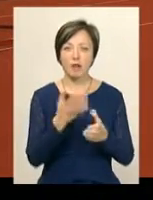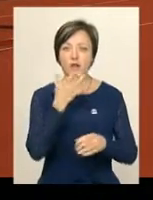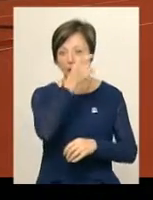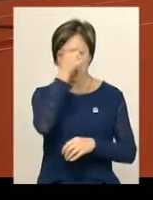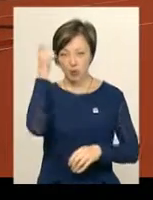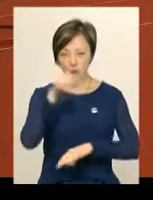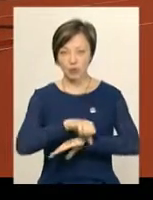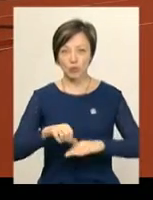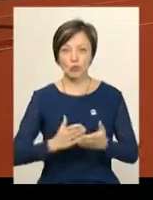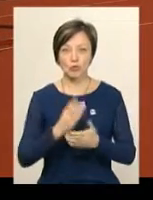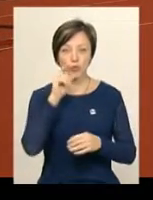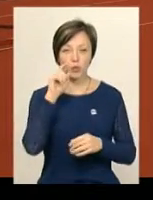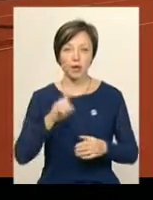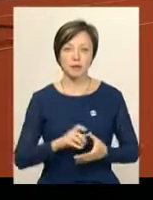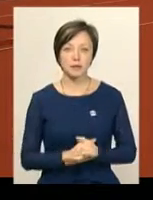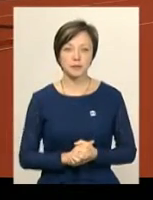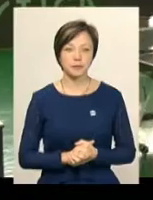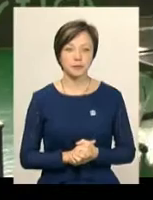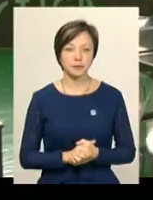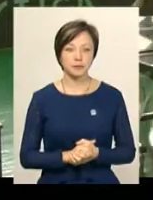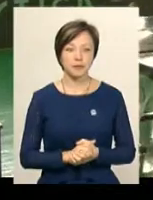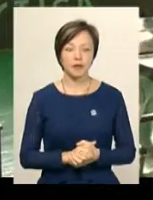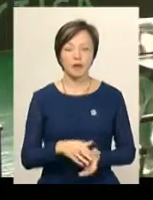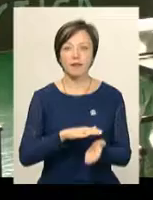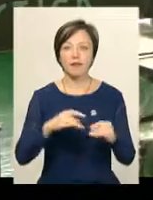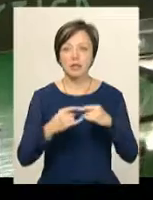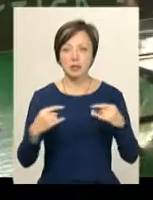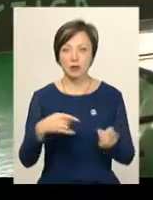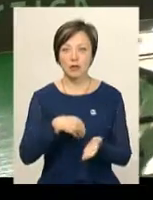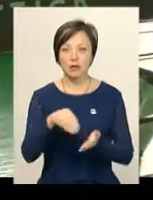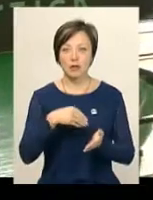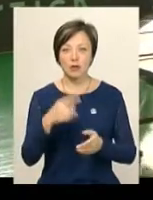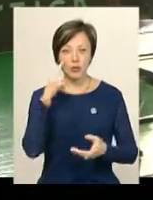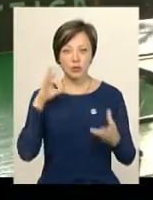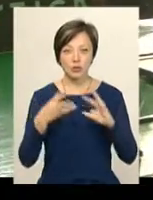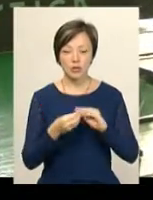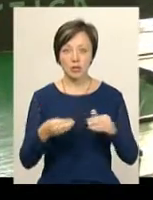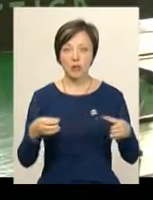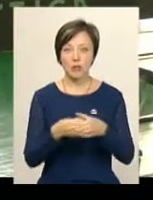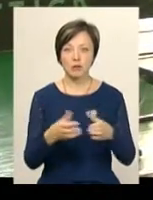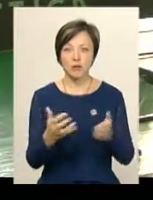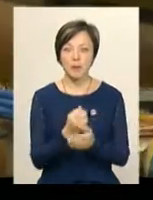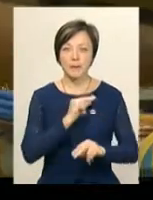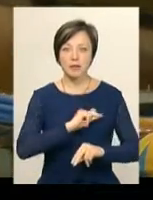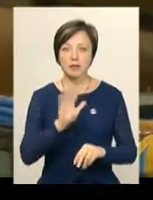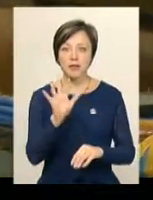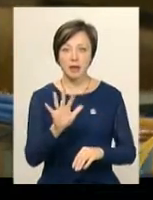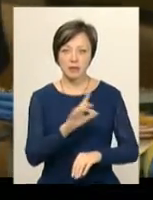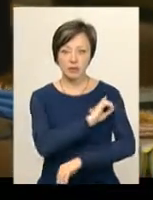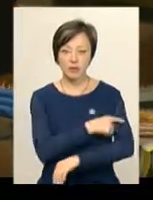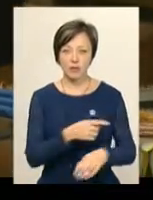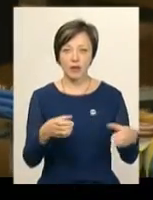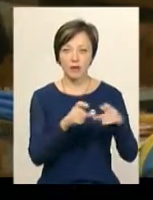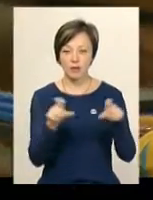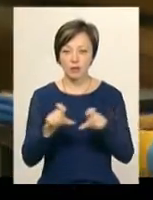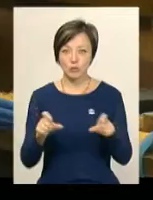прикордонної служби України імені Богдана Хмельницького. У настільному тенісі очки своїм командам здобували працівники п'яти силових відомств, представники